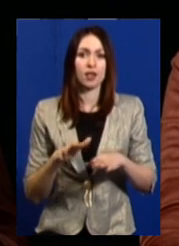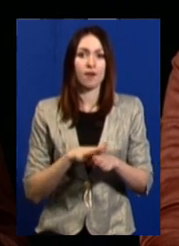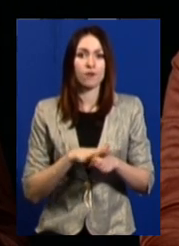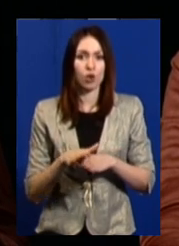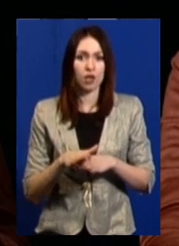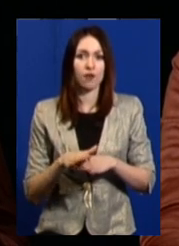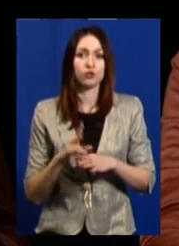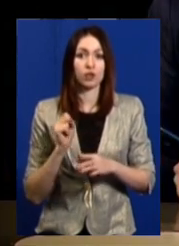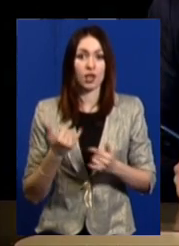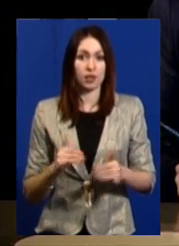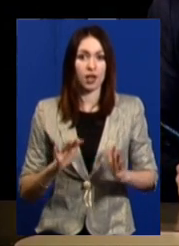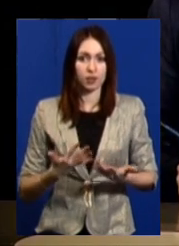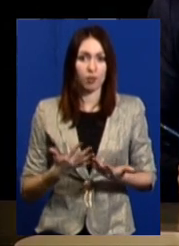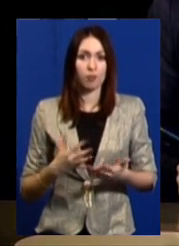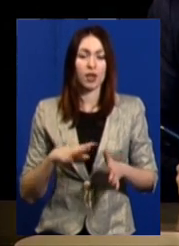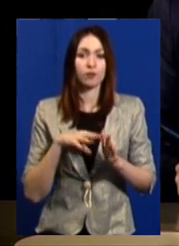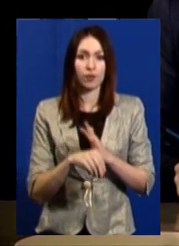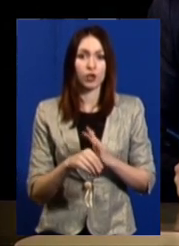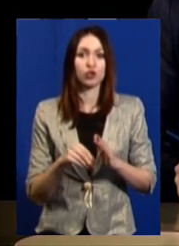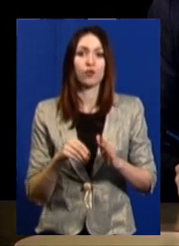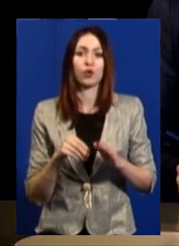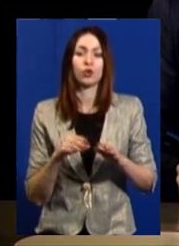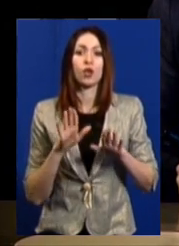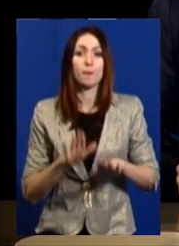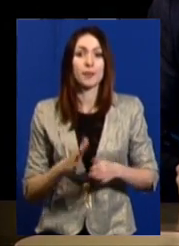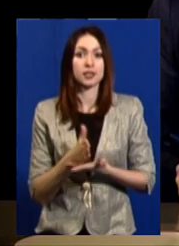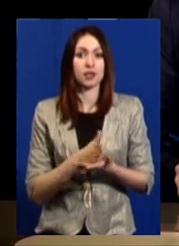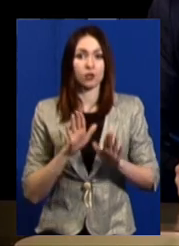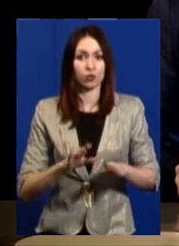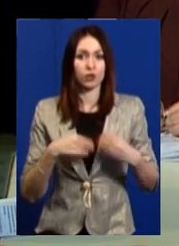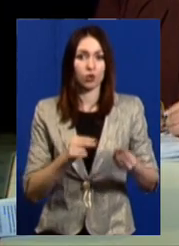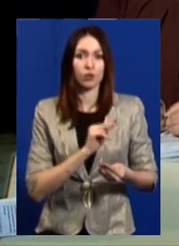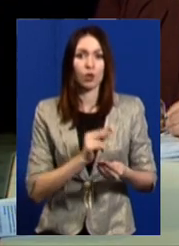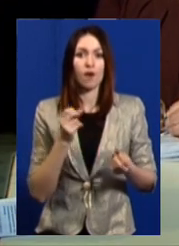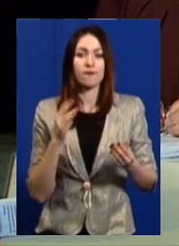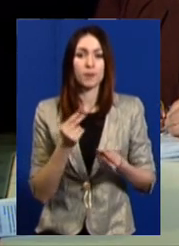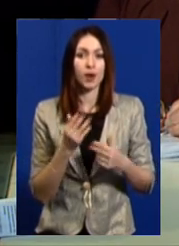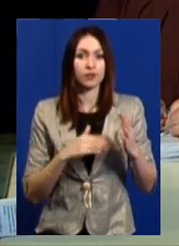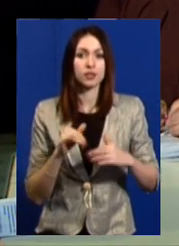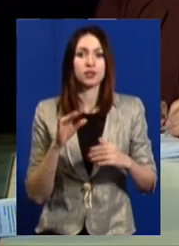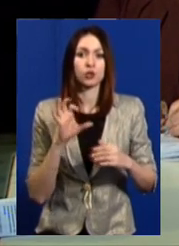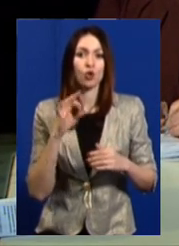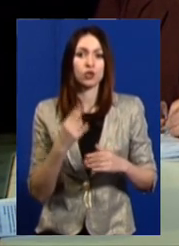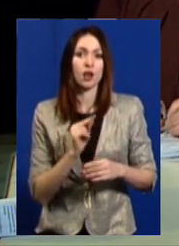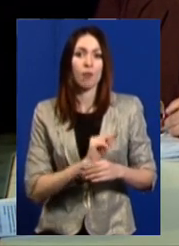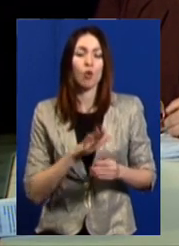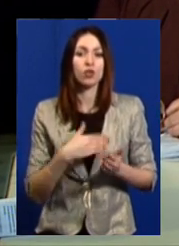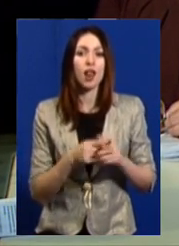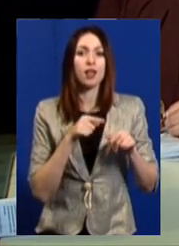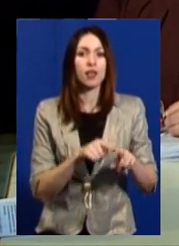органах, на даний час запроваджують посади фахівців і соціальної роботи саме для того, щоб, або,